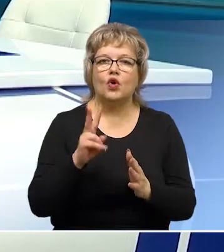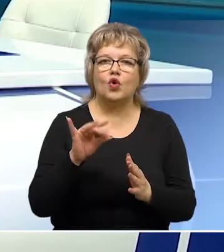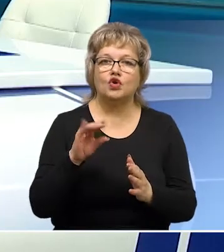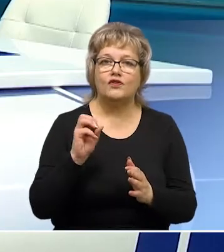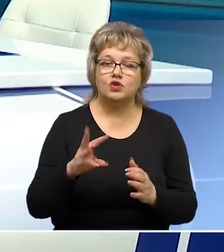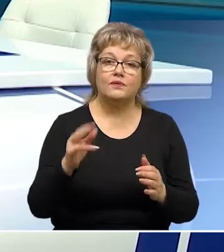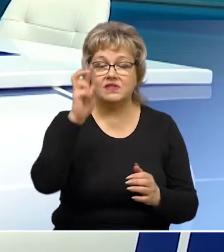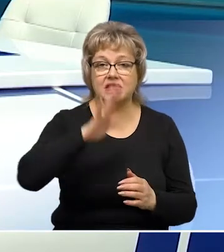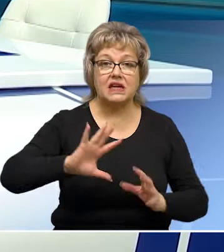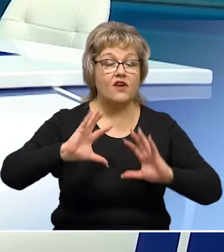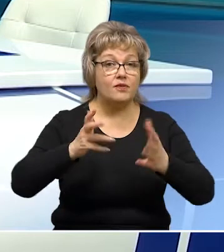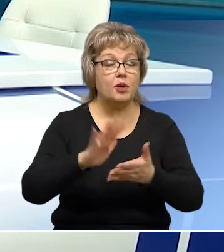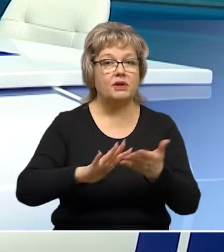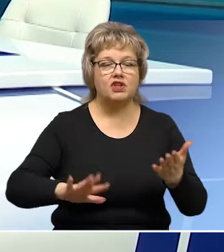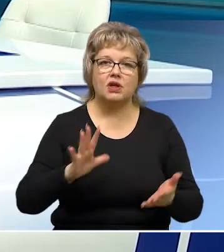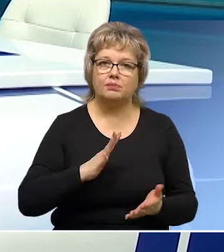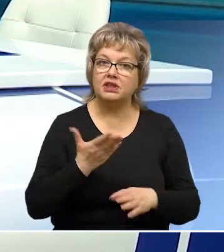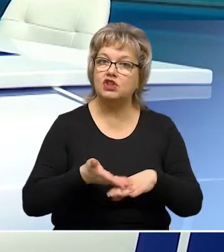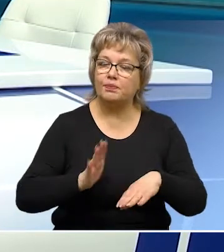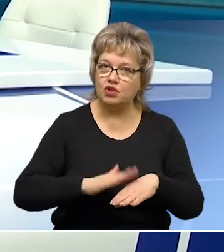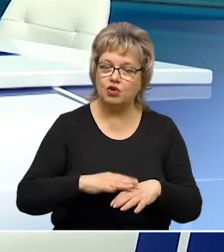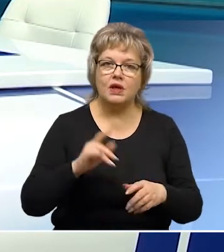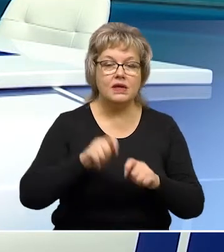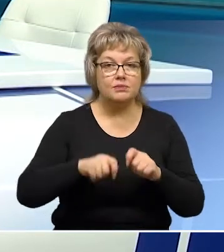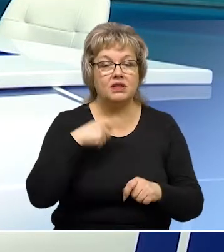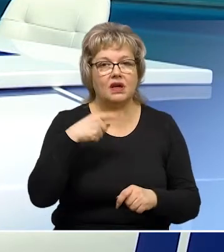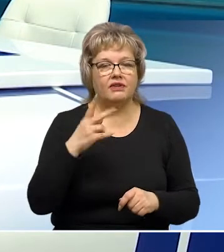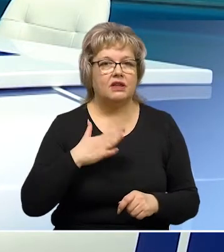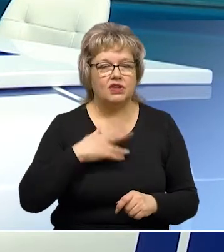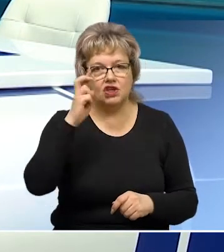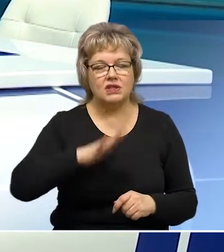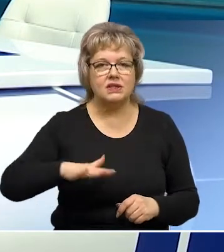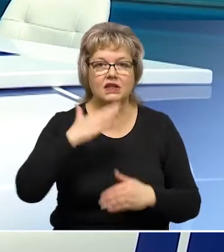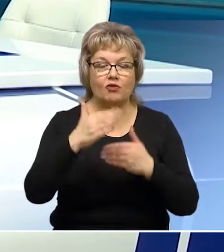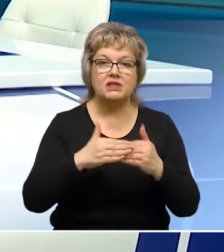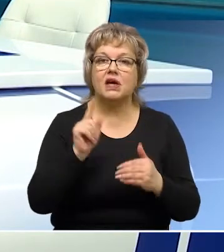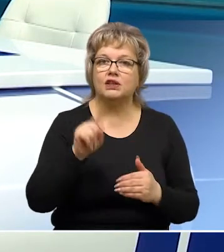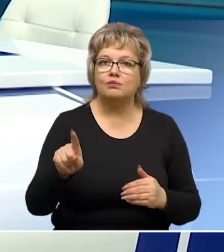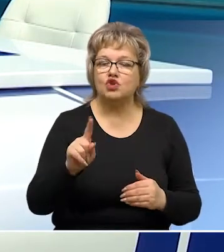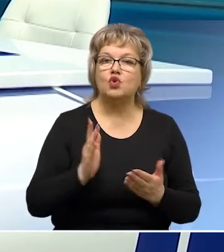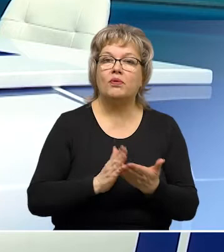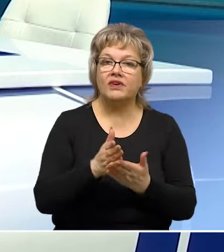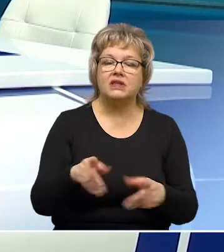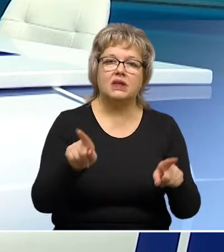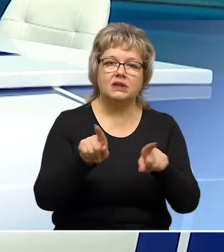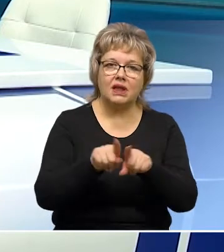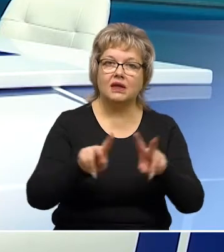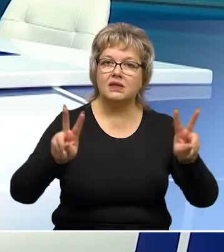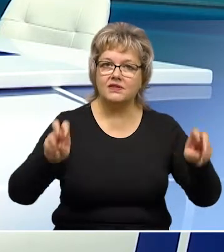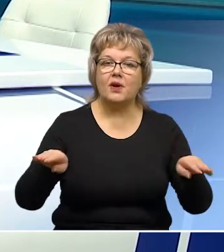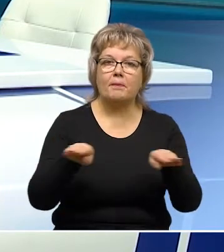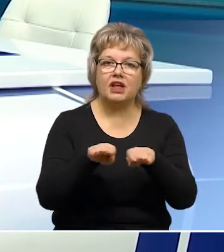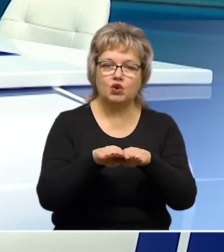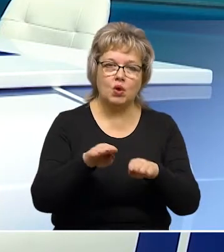Ситуация с коронавирусом в стране и мире продолжает быть напряженной. Однако эксперты говорят, что наша страна близка к тому, чтобы выйти на так